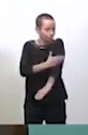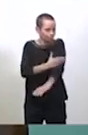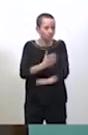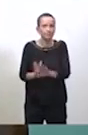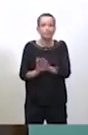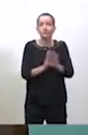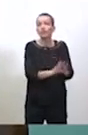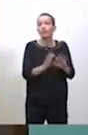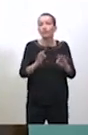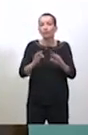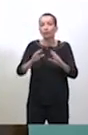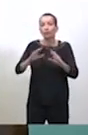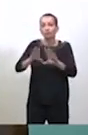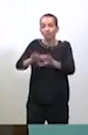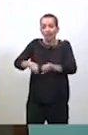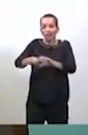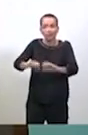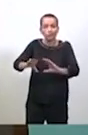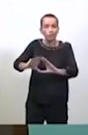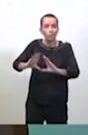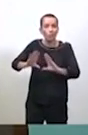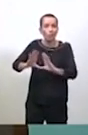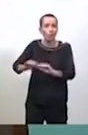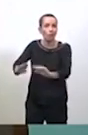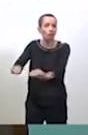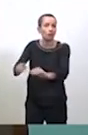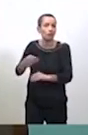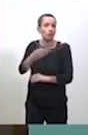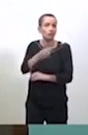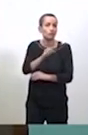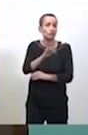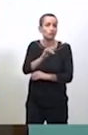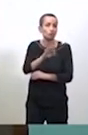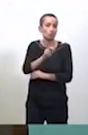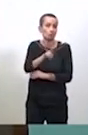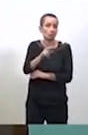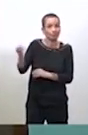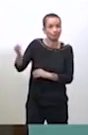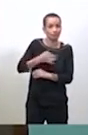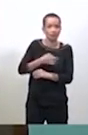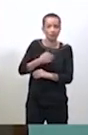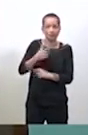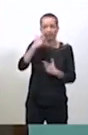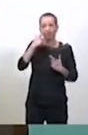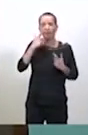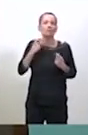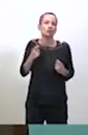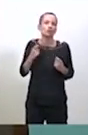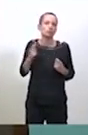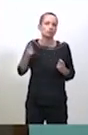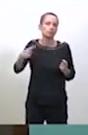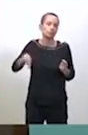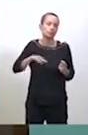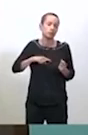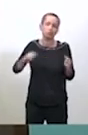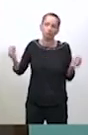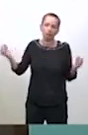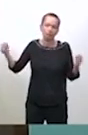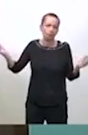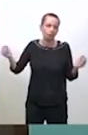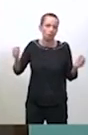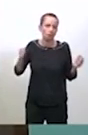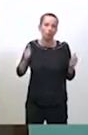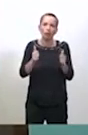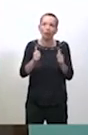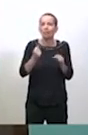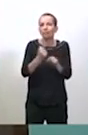sur la réalisation, comme l'a dit Mathieu, c'est une vigilance qui n'est plus que partagée. Nous travaillons étroitement avec